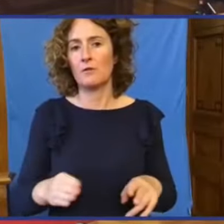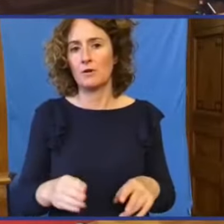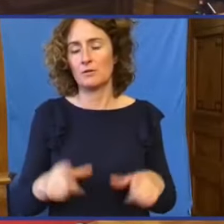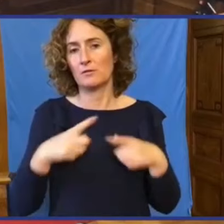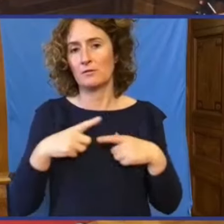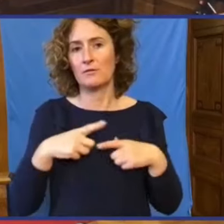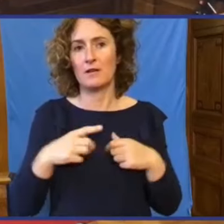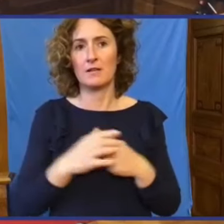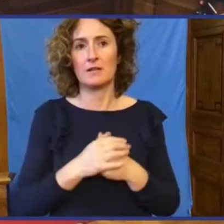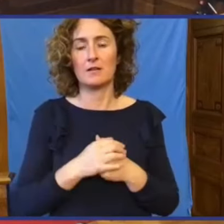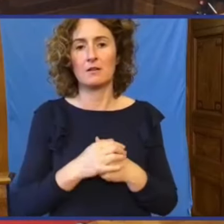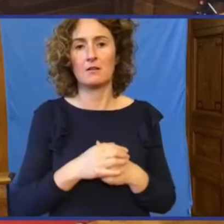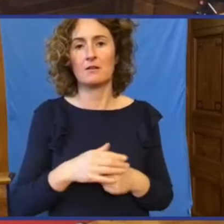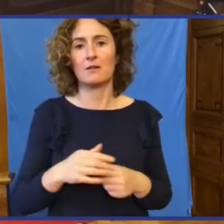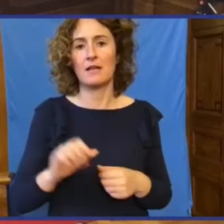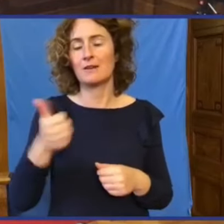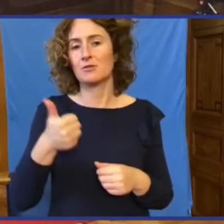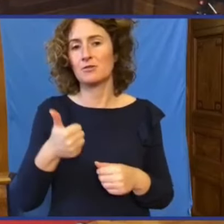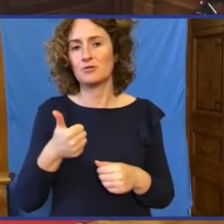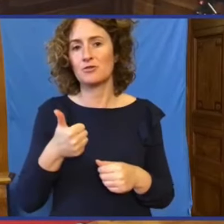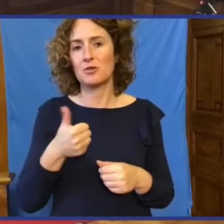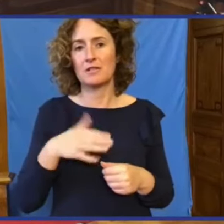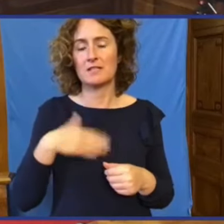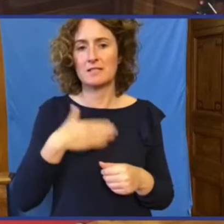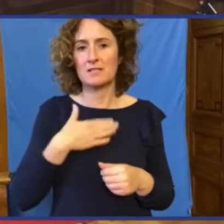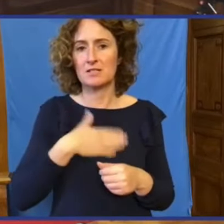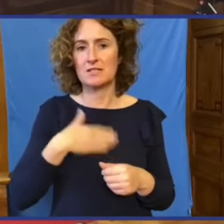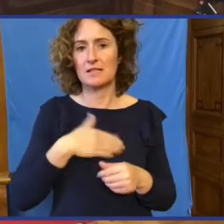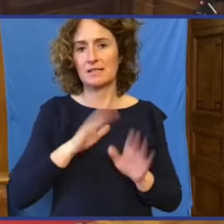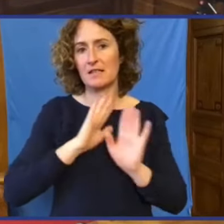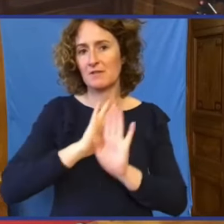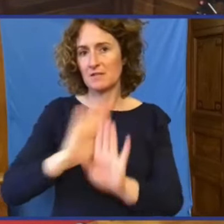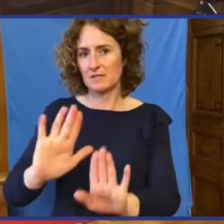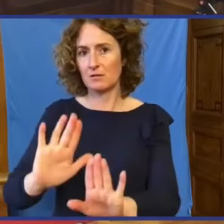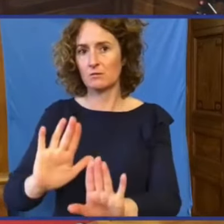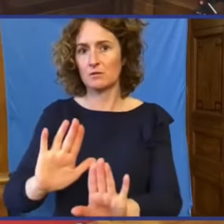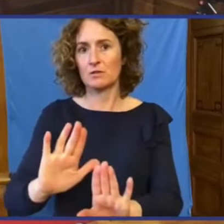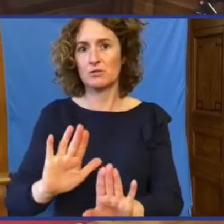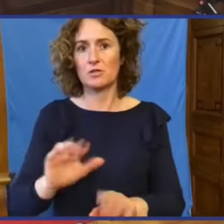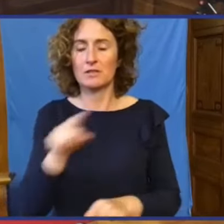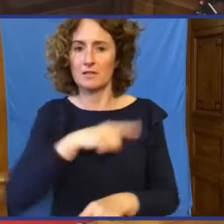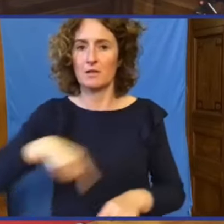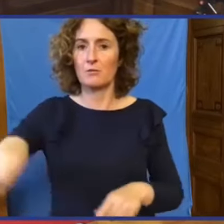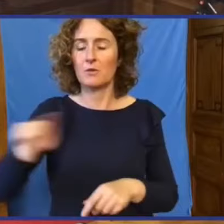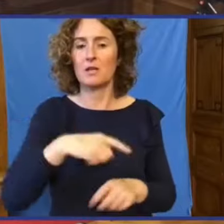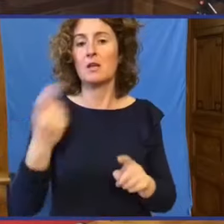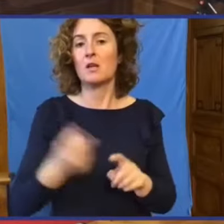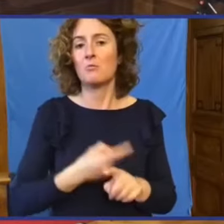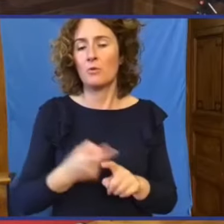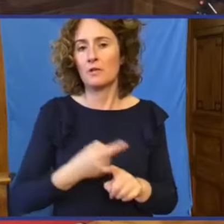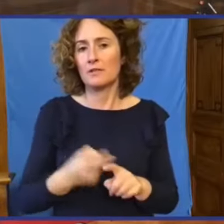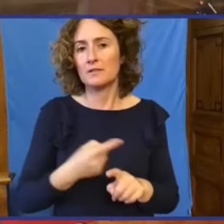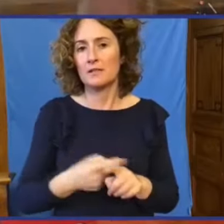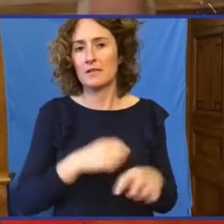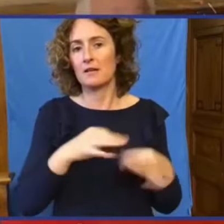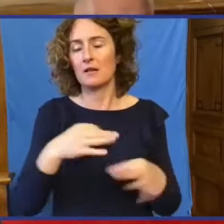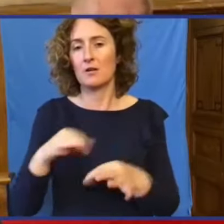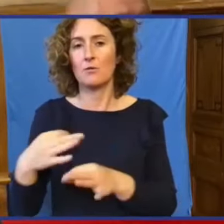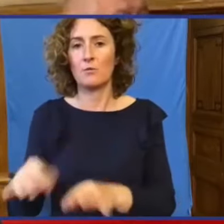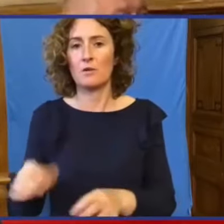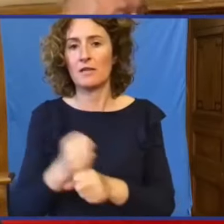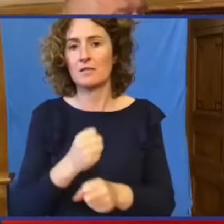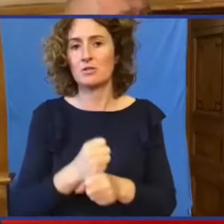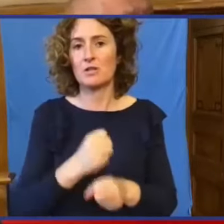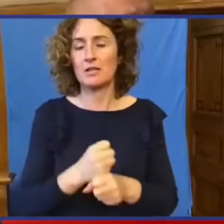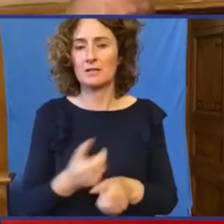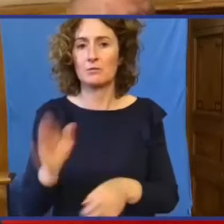mond, Kis Andrához is a maga nevében is, hiszen mi nem csináltunk ebből politikai ügyet. Szerintem mind a ketten nagyon korrekt nyilatkozatot tettünk újsági örökérdésre,